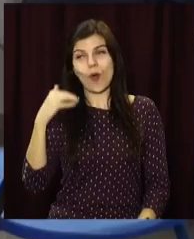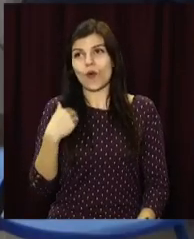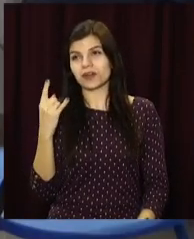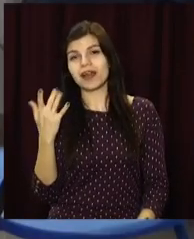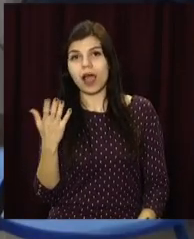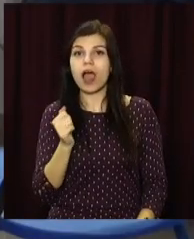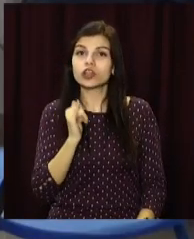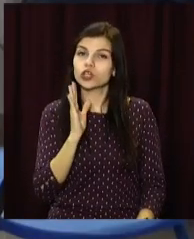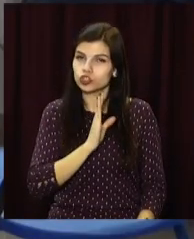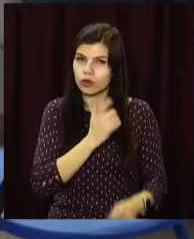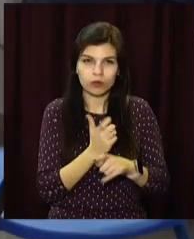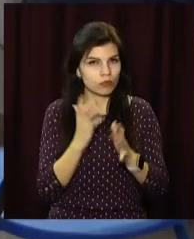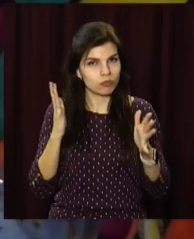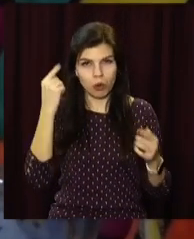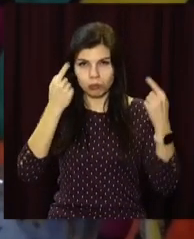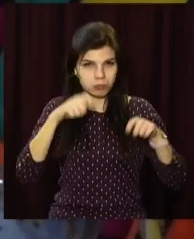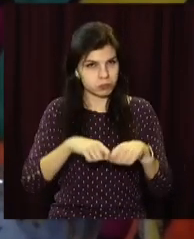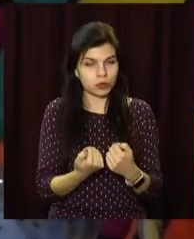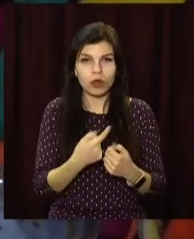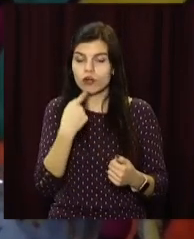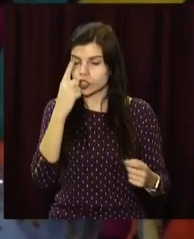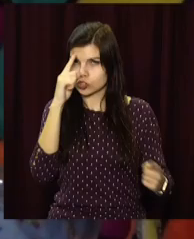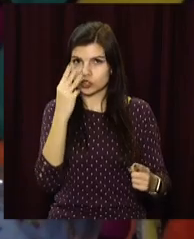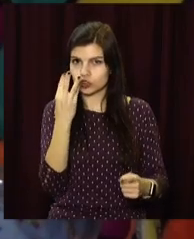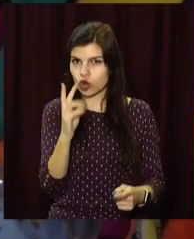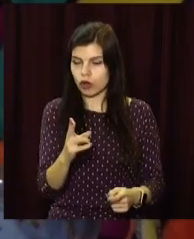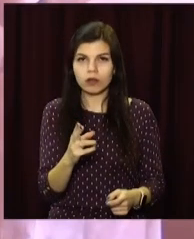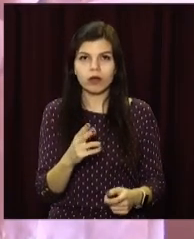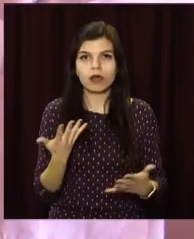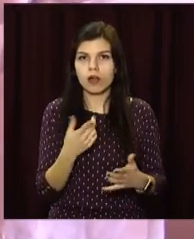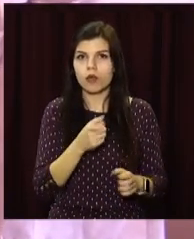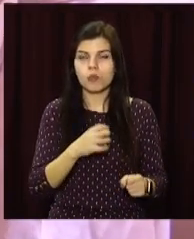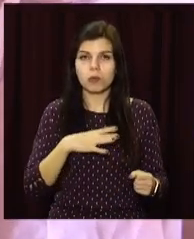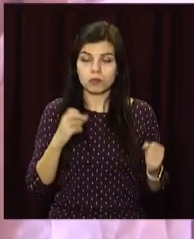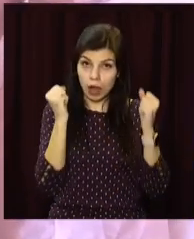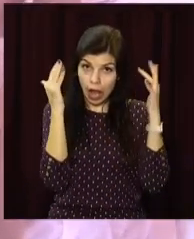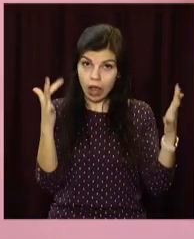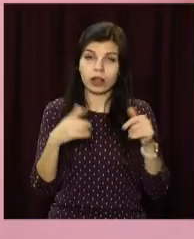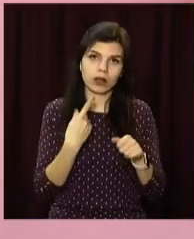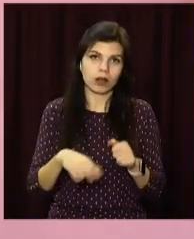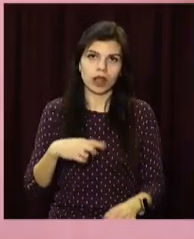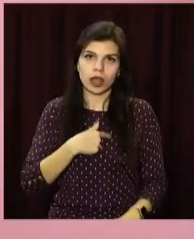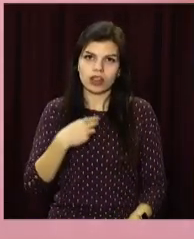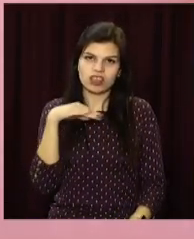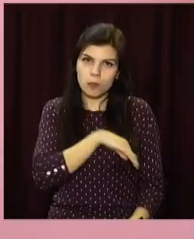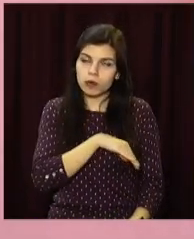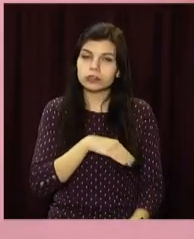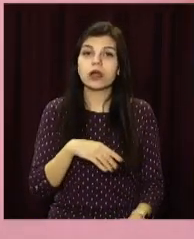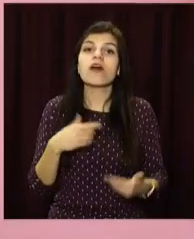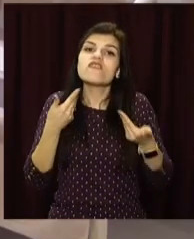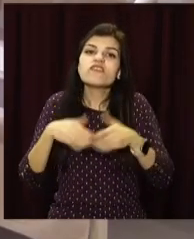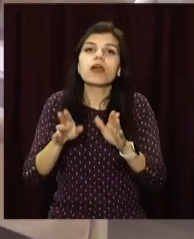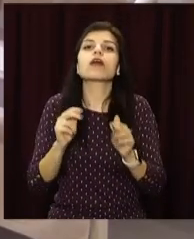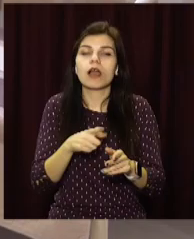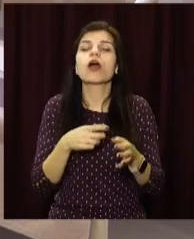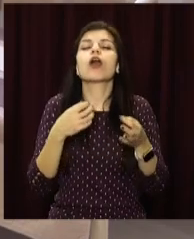Катерина Міллер. Перша реакція – шок, який може супроводжуватися істерикою або депресією. Аби вийти із цього стану, треба дозволити собі